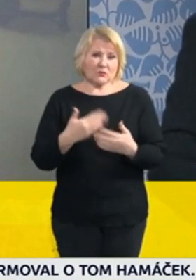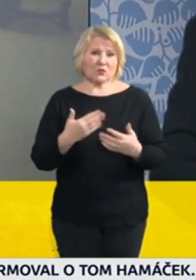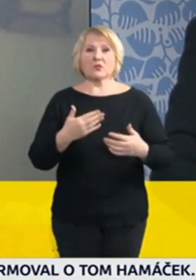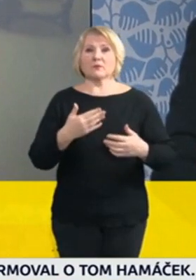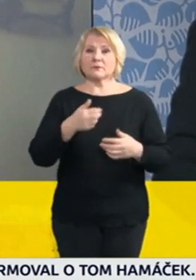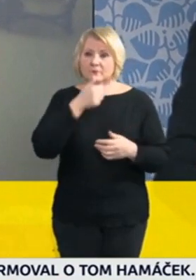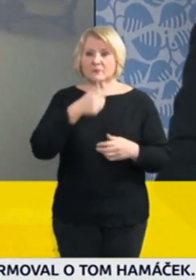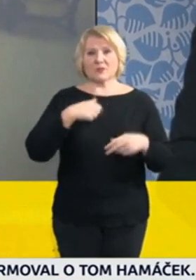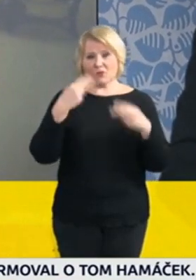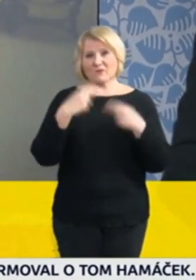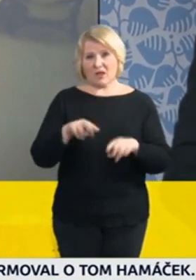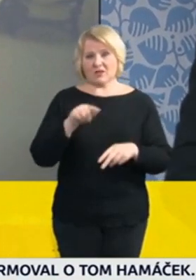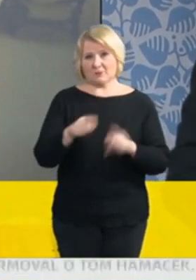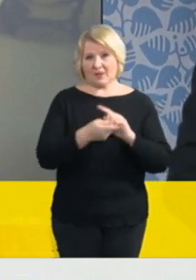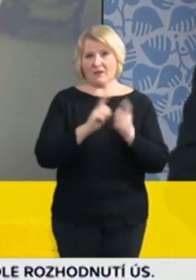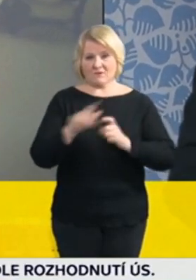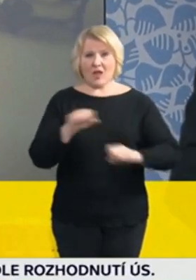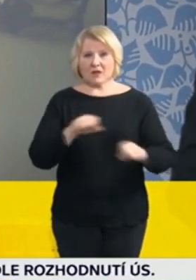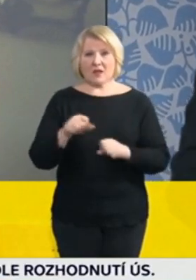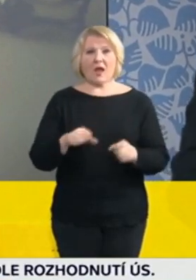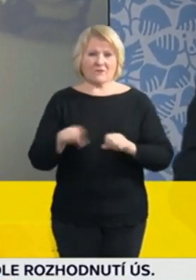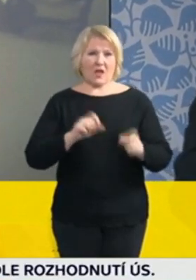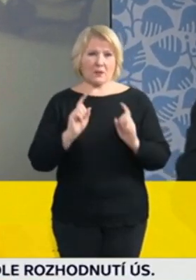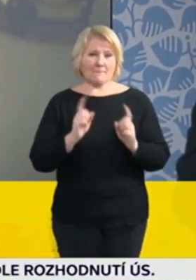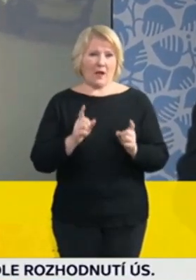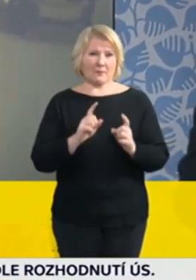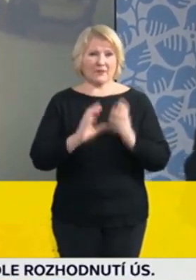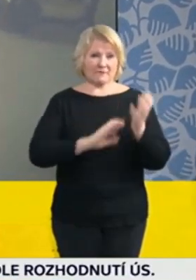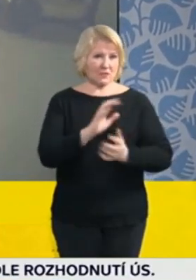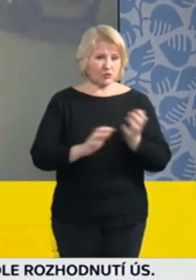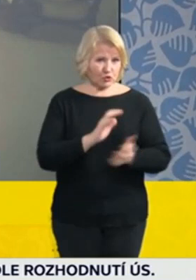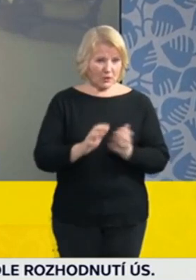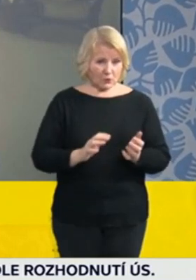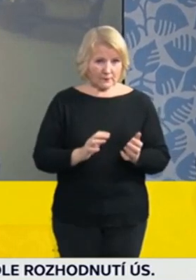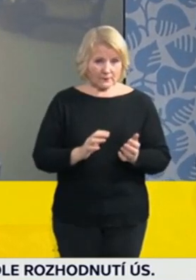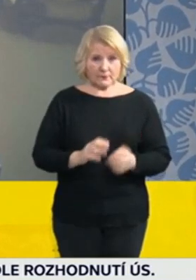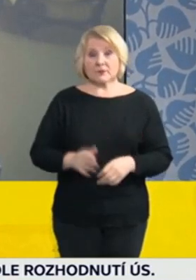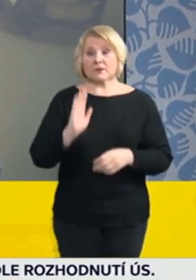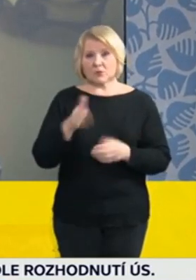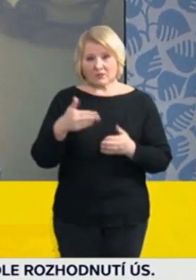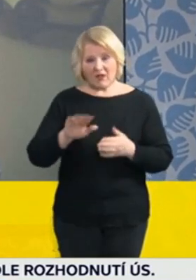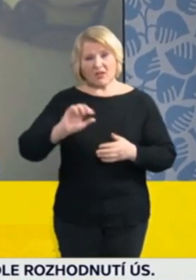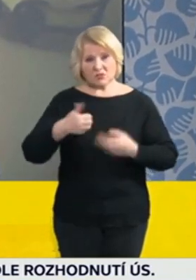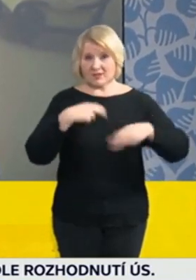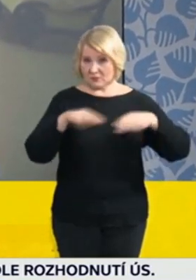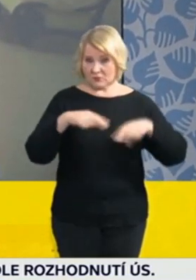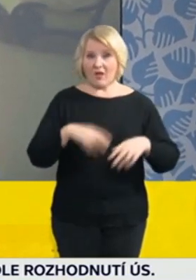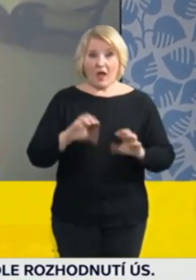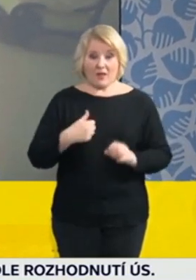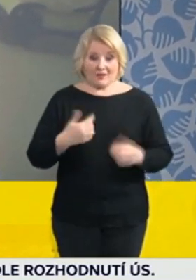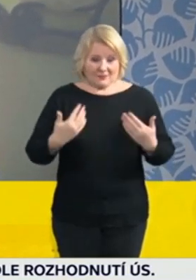vrátíme na vládě. Vláda má výtuším ve středu a budeme o tom dále diskutovat, ale rozumět, teď nejsme připraveni